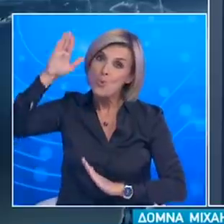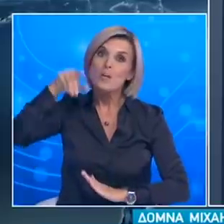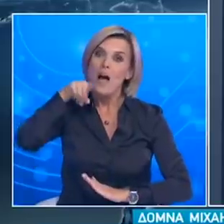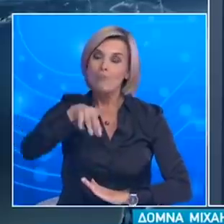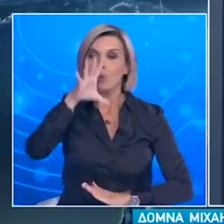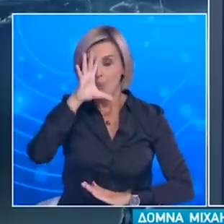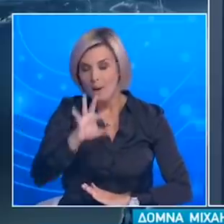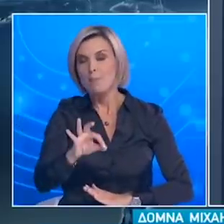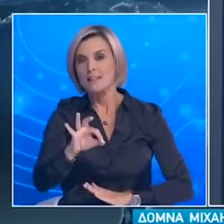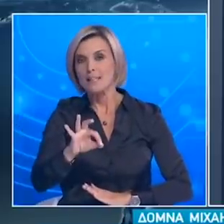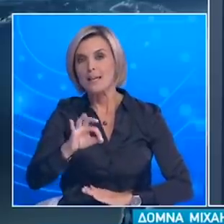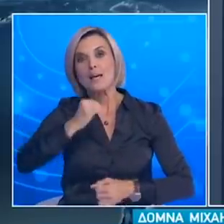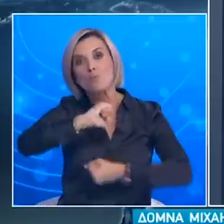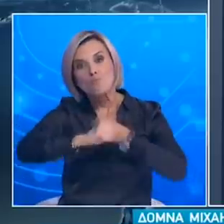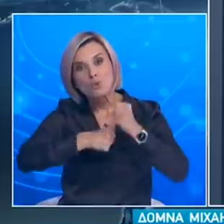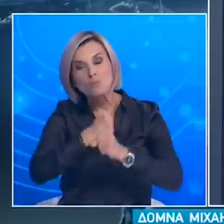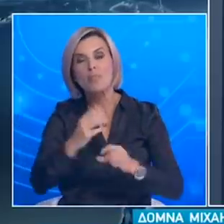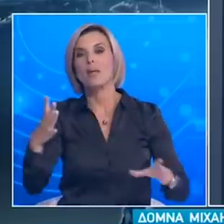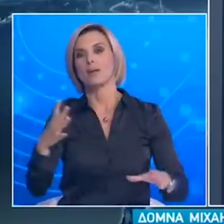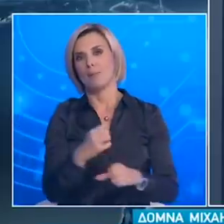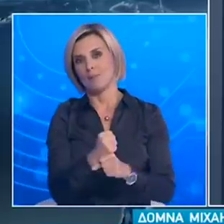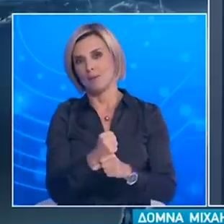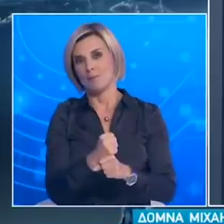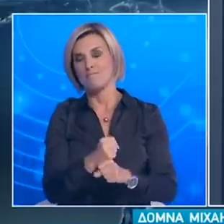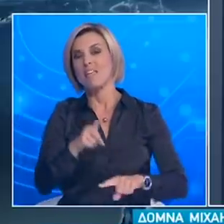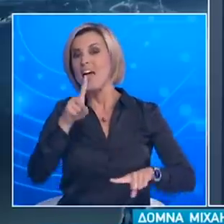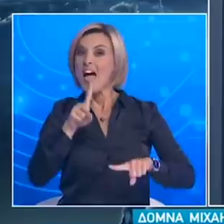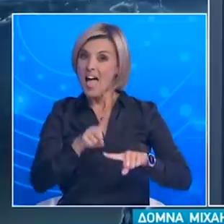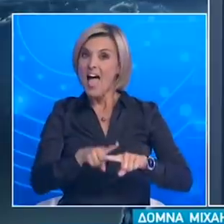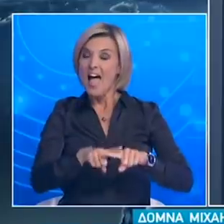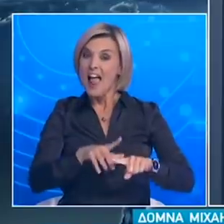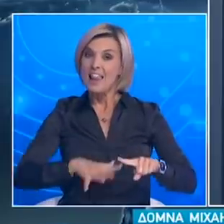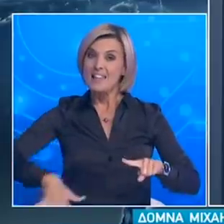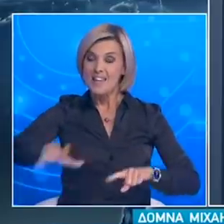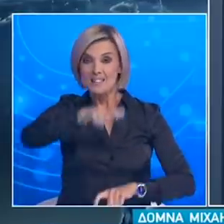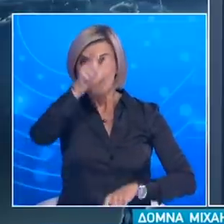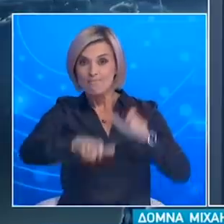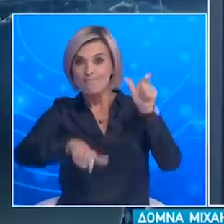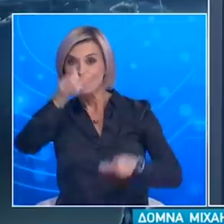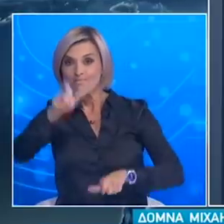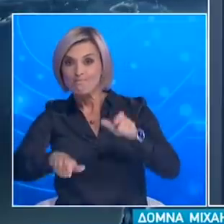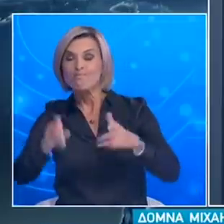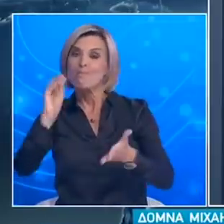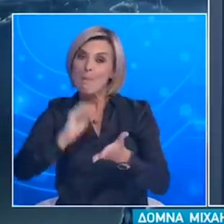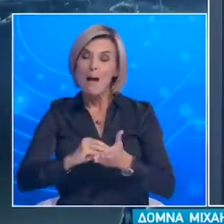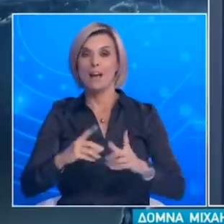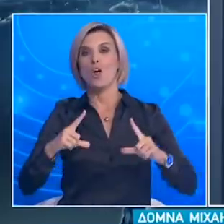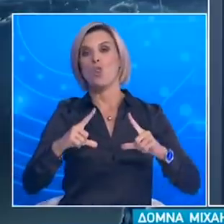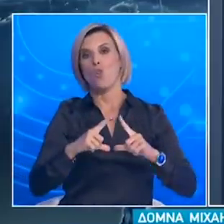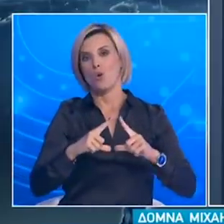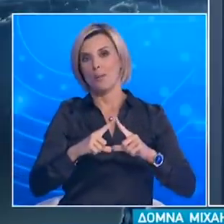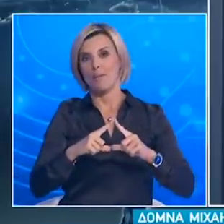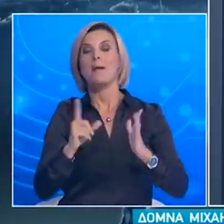πρόκληση σε αυτή την πανδημία Οι Έλληνες δοκιμαζόμαστε για ακόμα μία φορά και σήμερα πρέπει πάλι να είμαστε